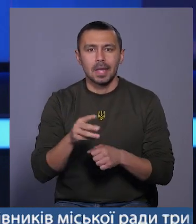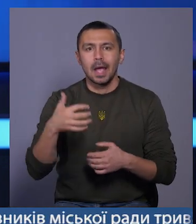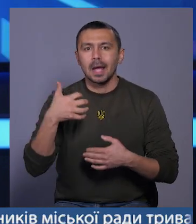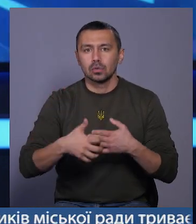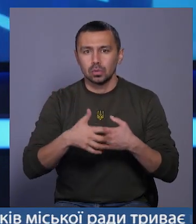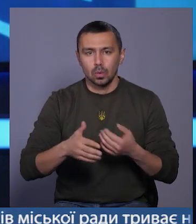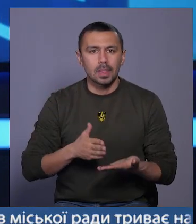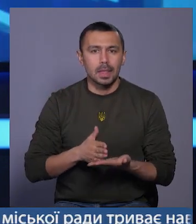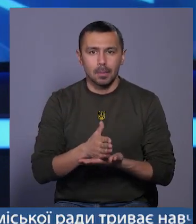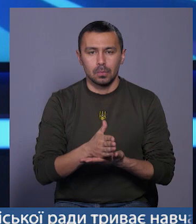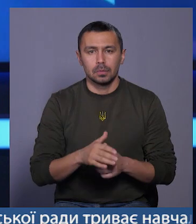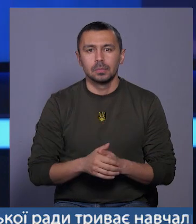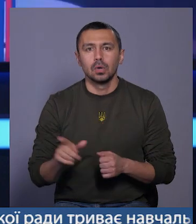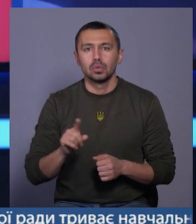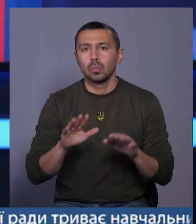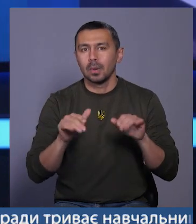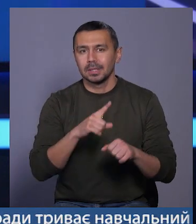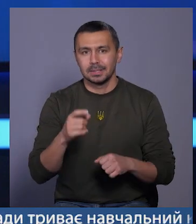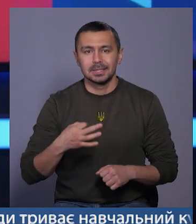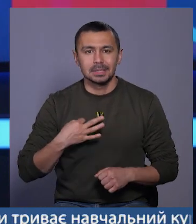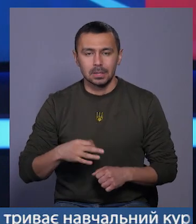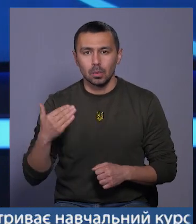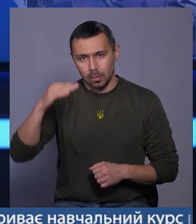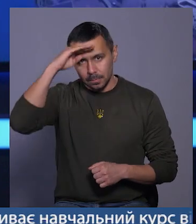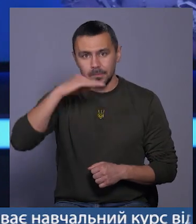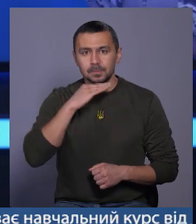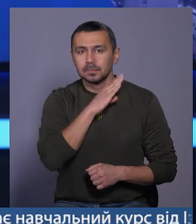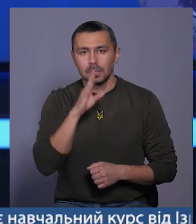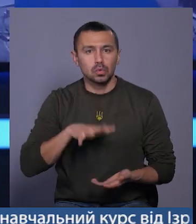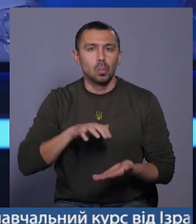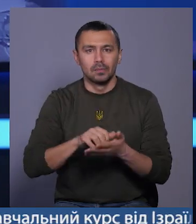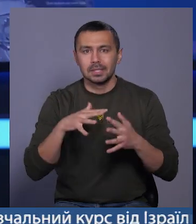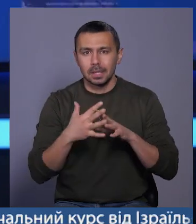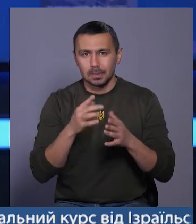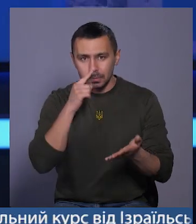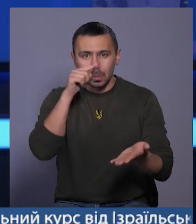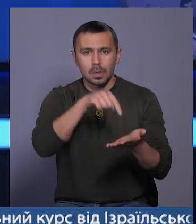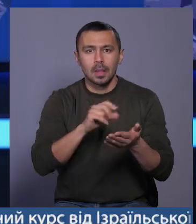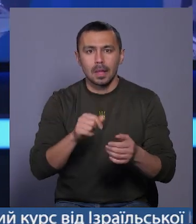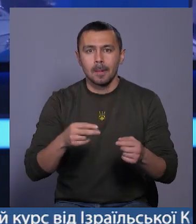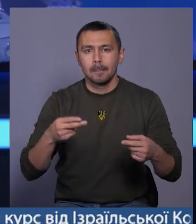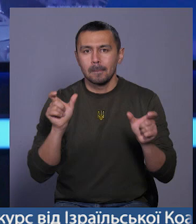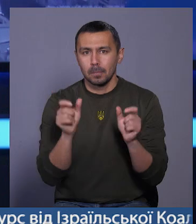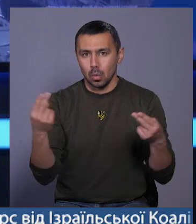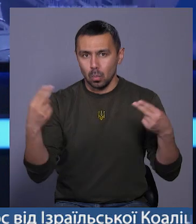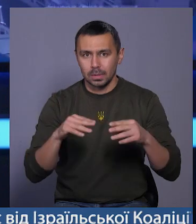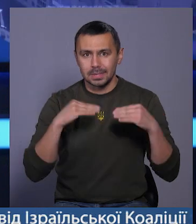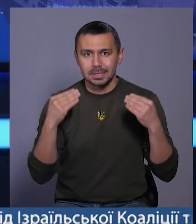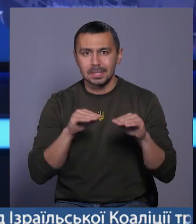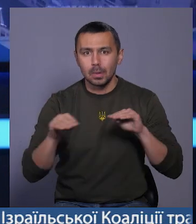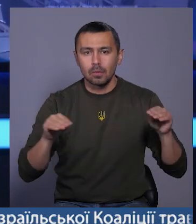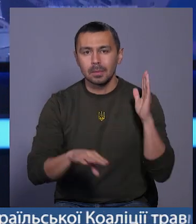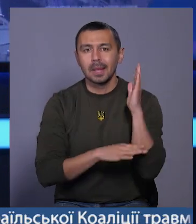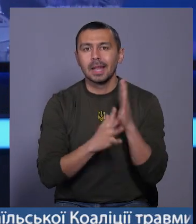Херсонському напрямку. Щоб попрощатися із сином, його батьки з окупованого села добиралися на блокпост замінованим лісом.